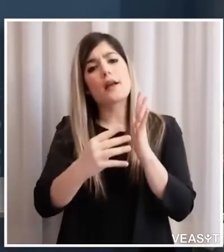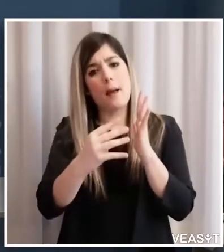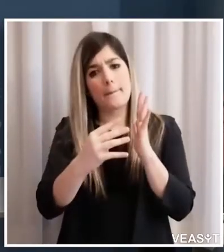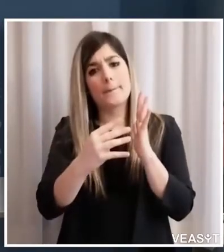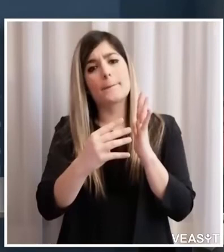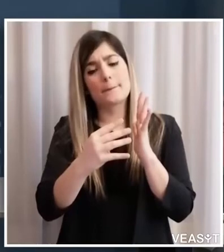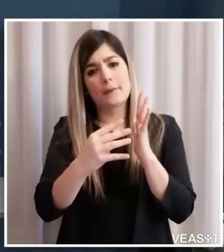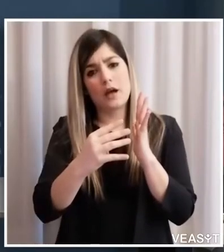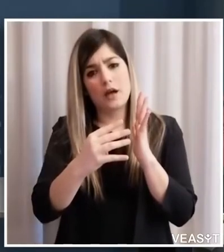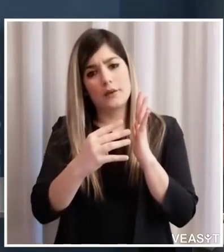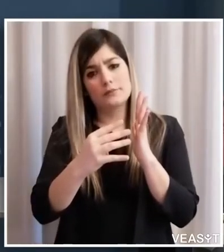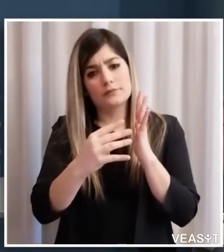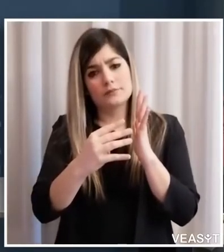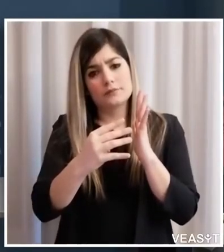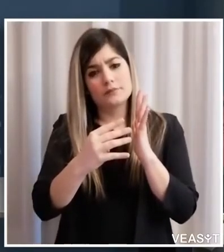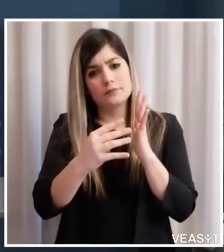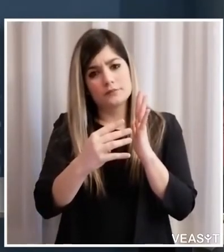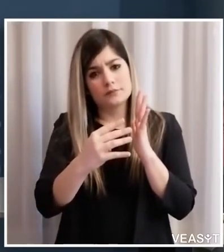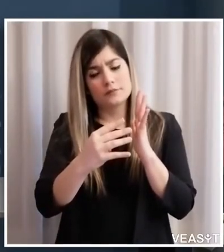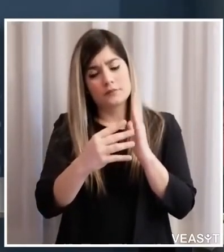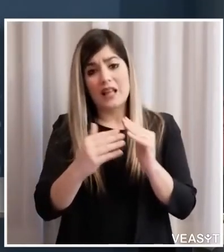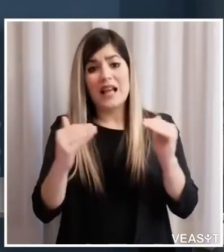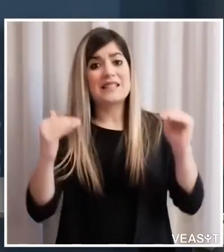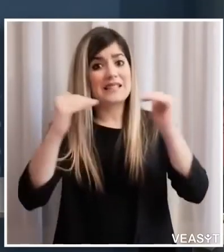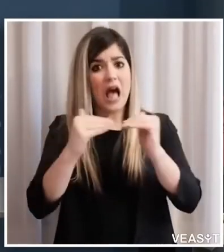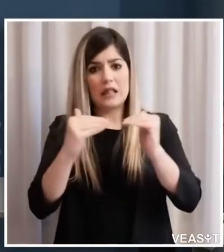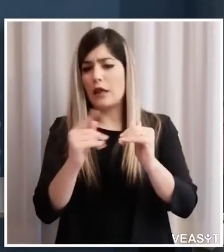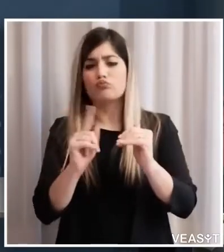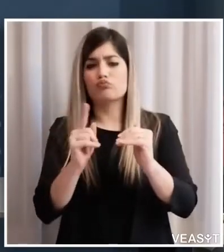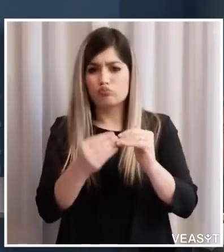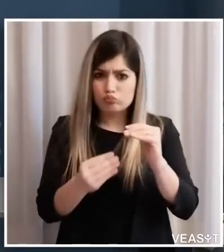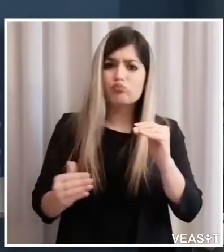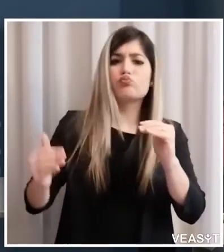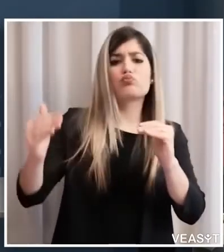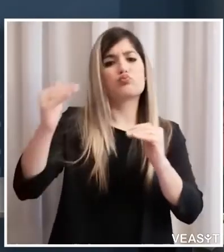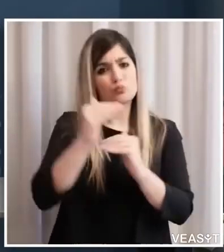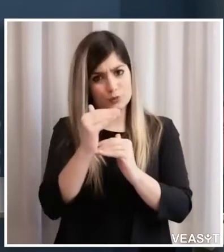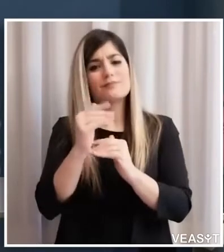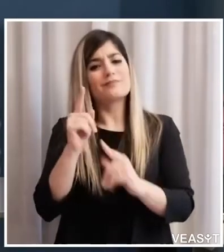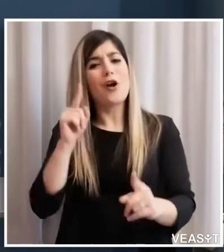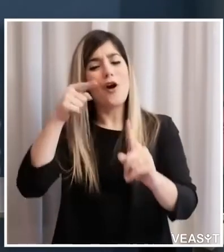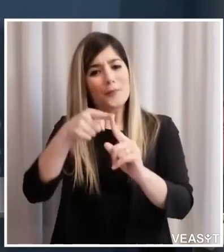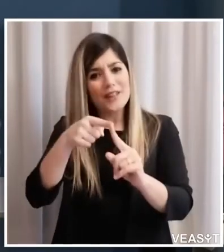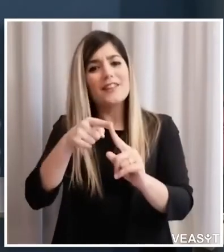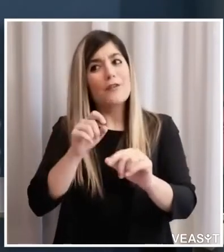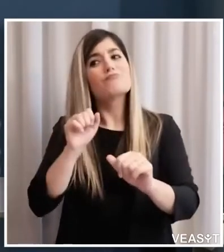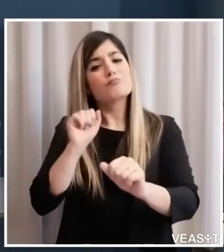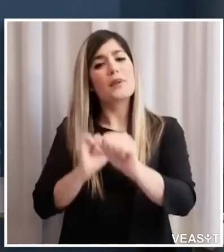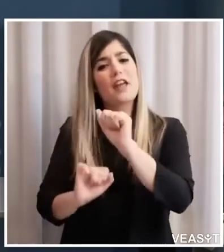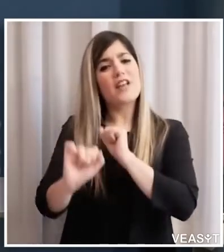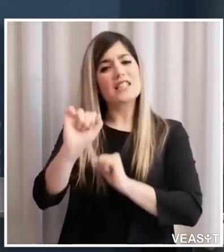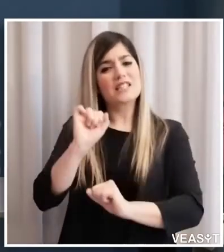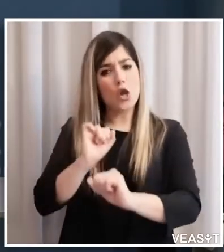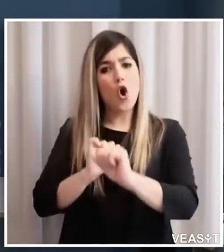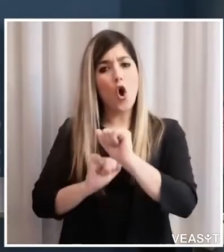ulteriore a quello standard per poter poi prevenire e aiutare le famiglie in questa seconda